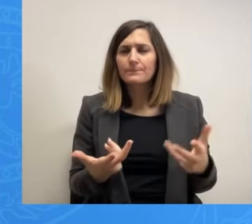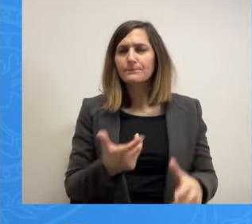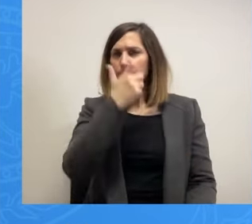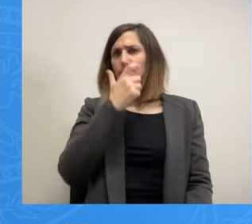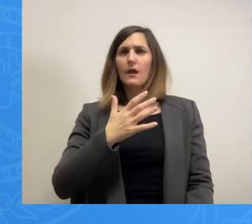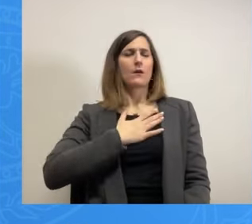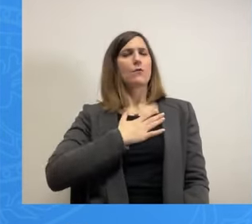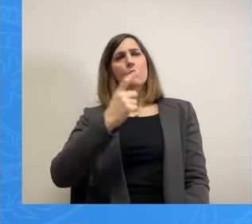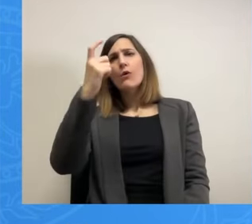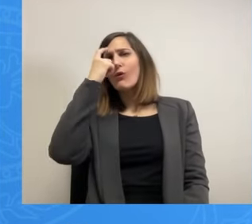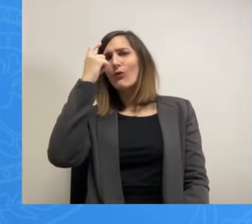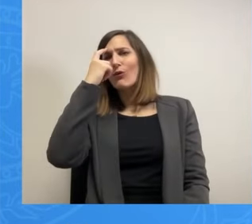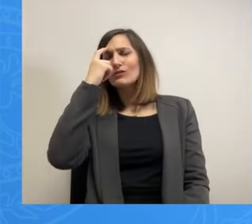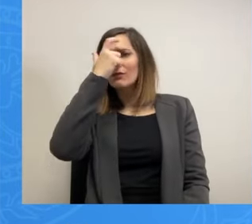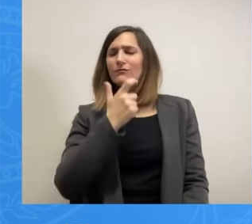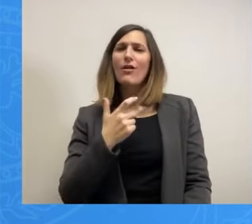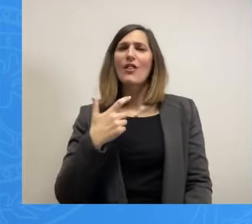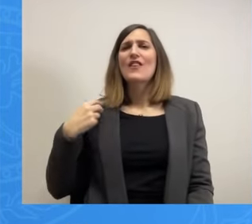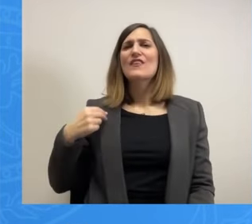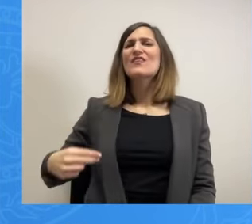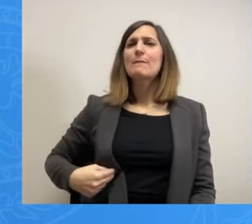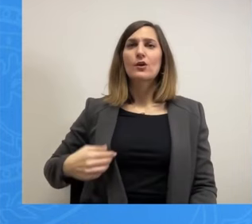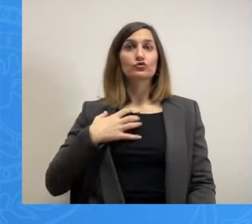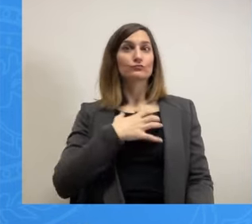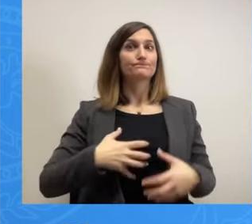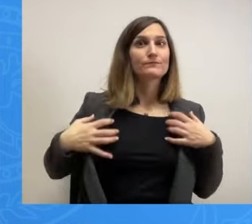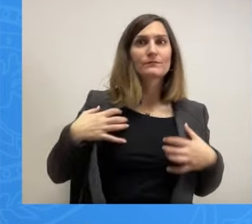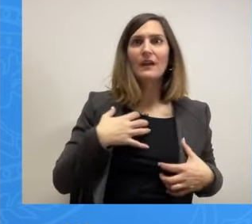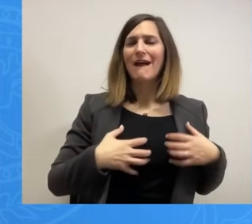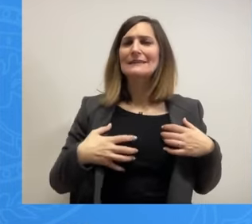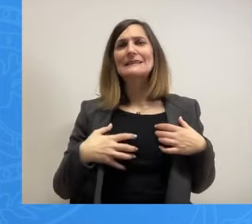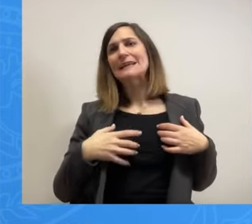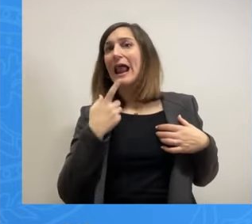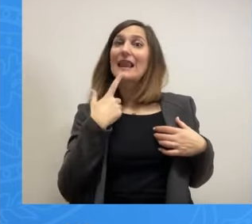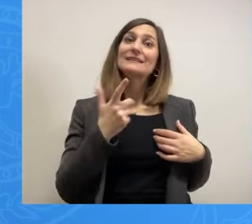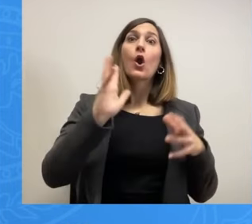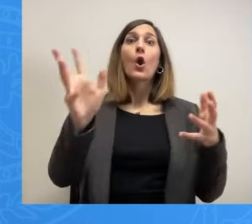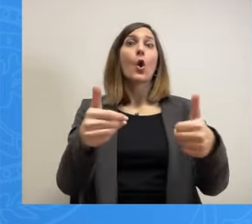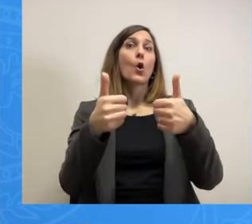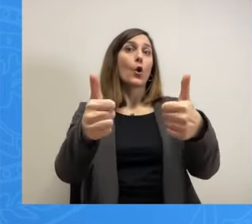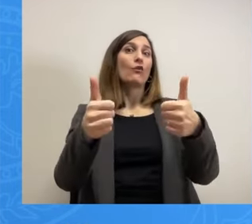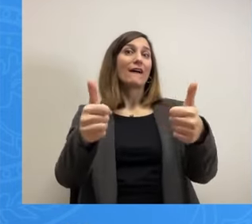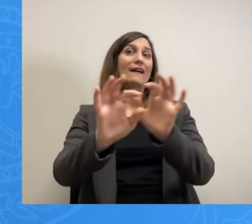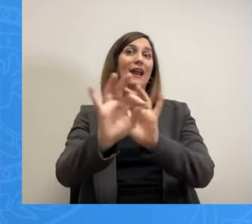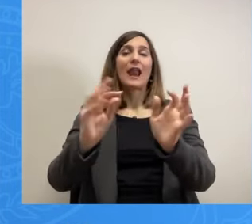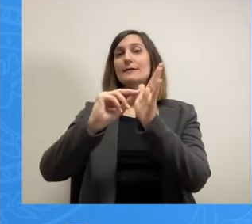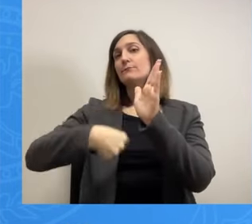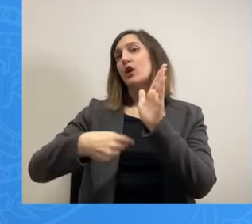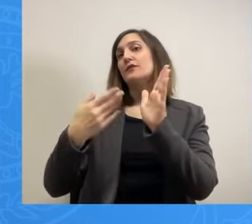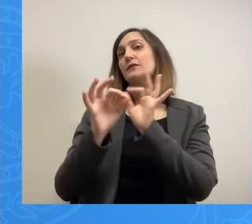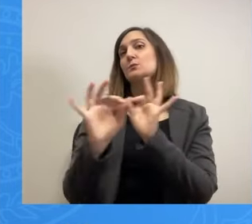ανησυχία του Δημάρχου βγαίνει όλα καλά, καλά κάναν και υπογράφτηκαν